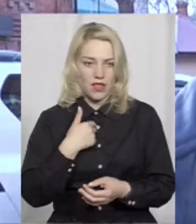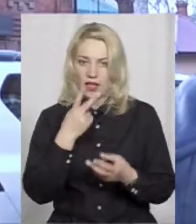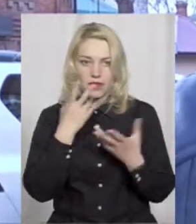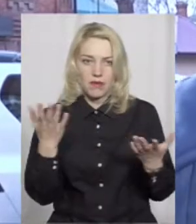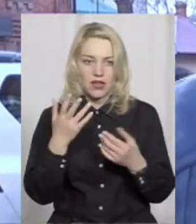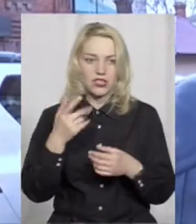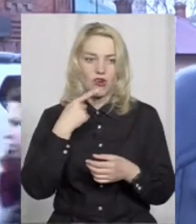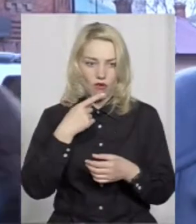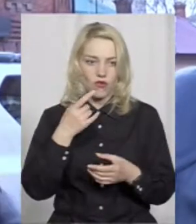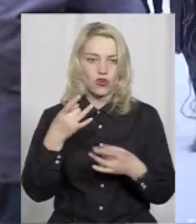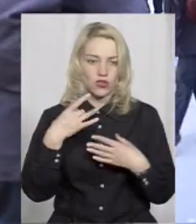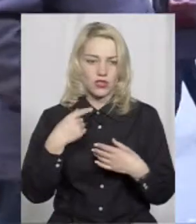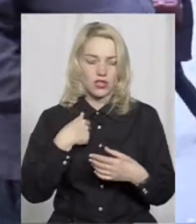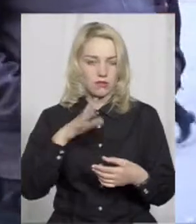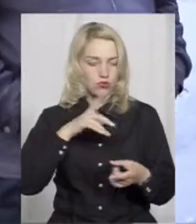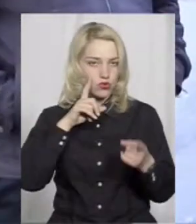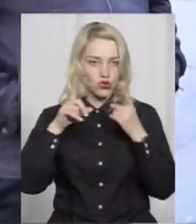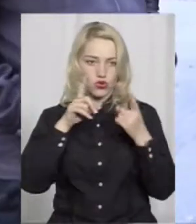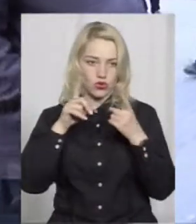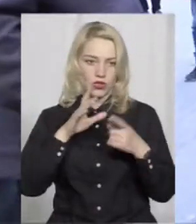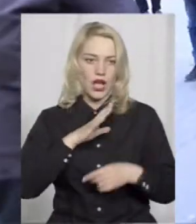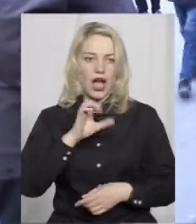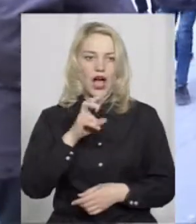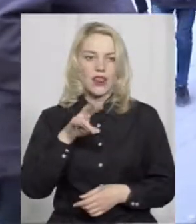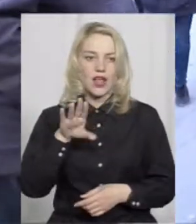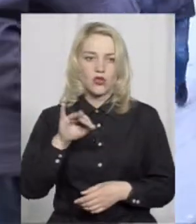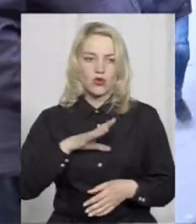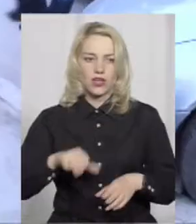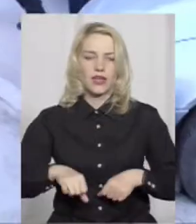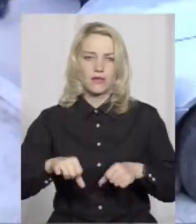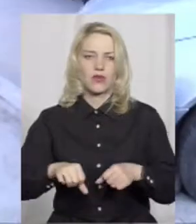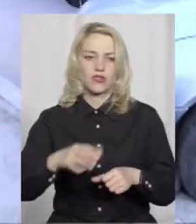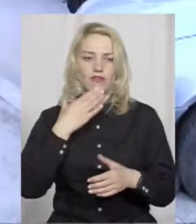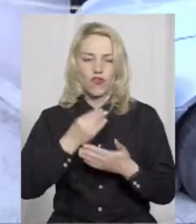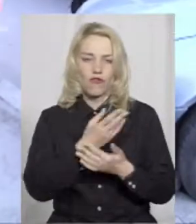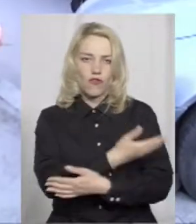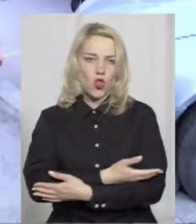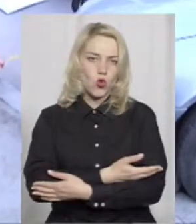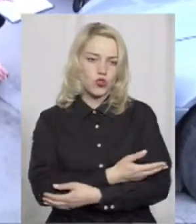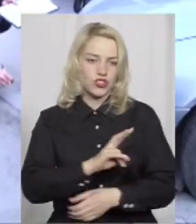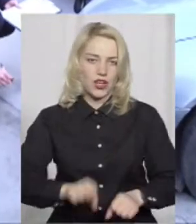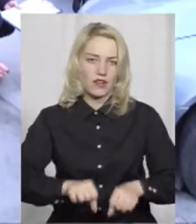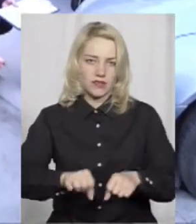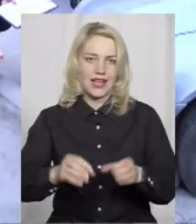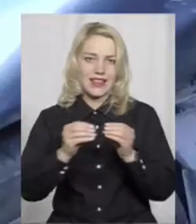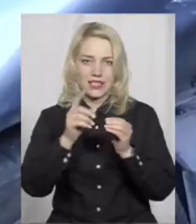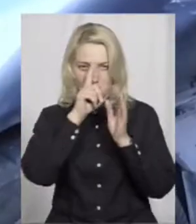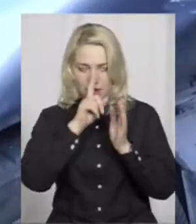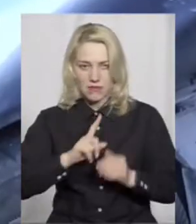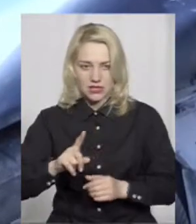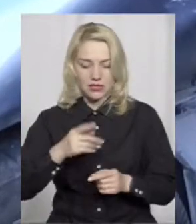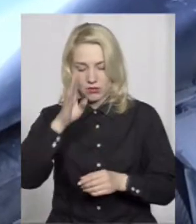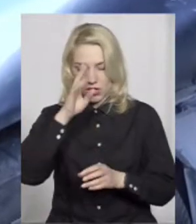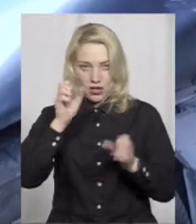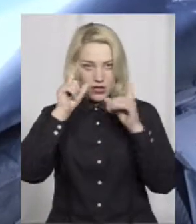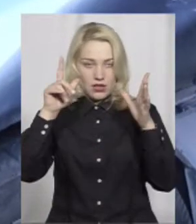але вже кажуть, бо знаєте, в шоці. Анатолій Мул переходив дорогу з 10-місячною онукою, котра була у дитячому візку. Чоловік каже, не встиг